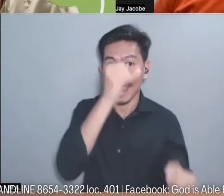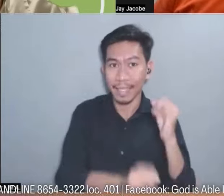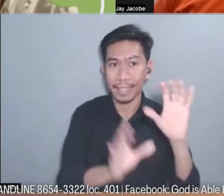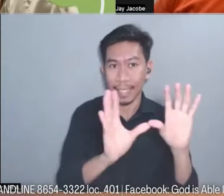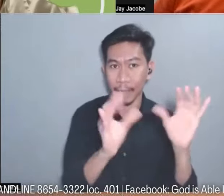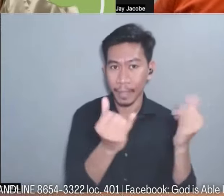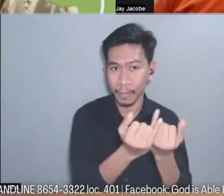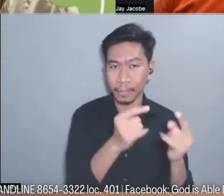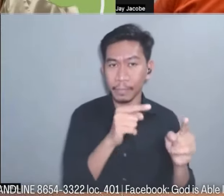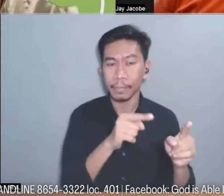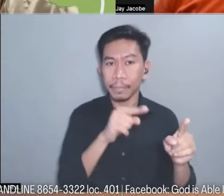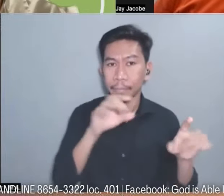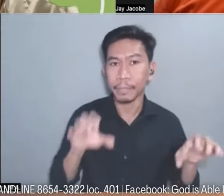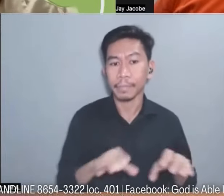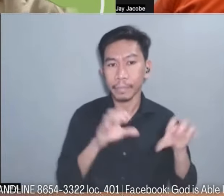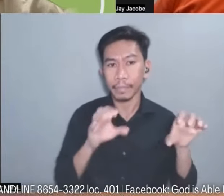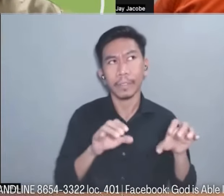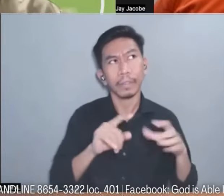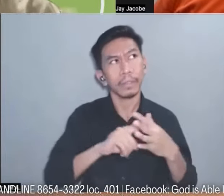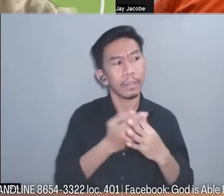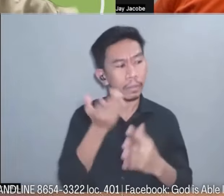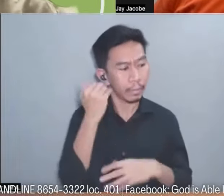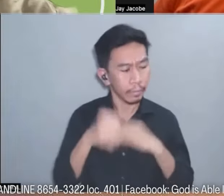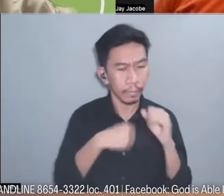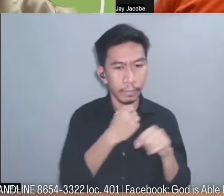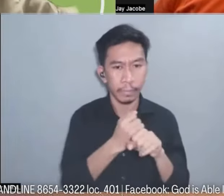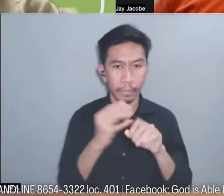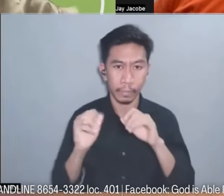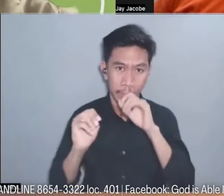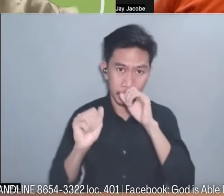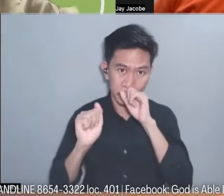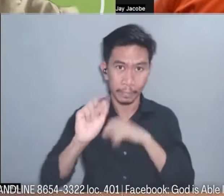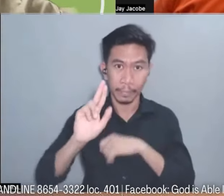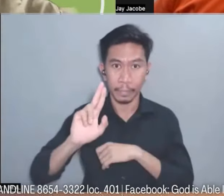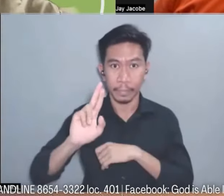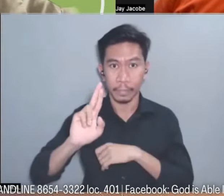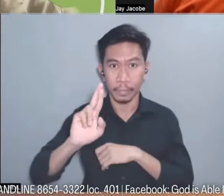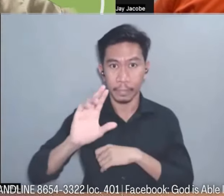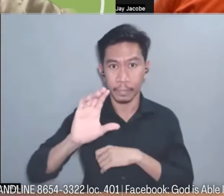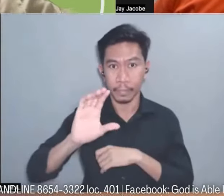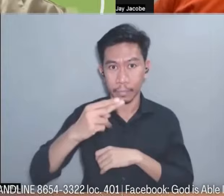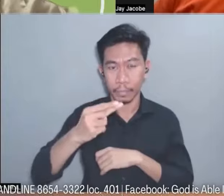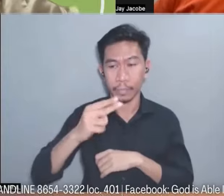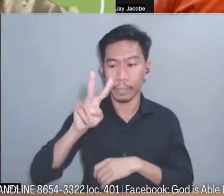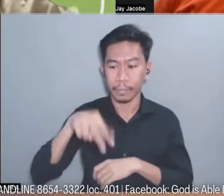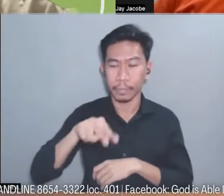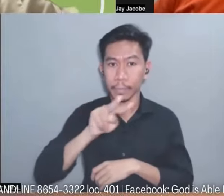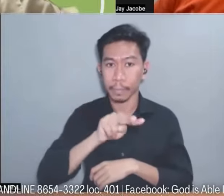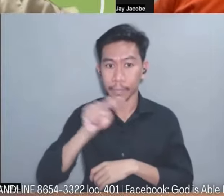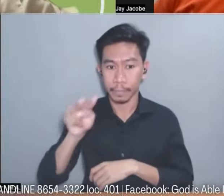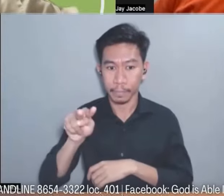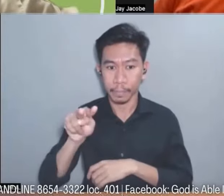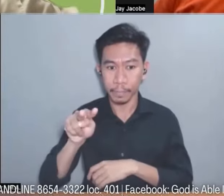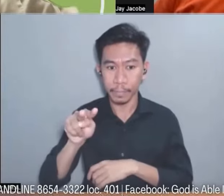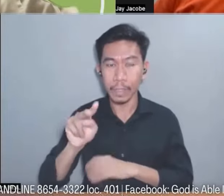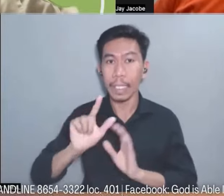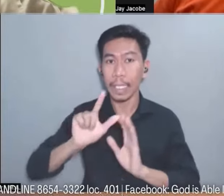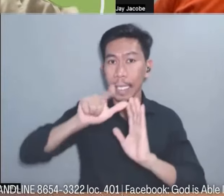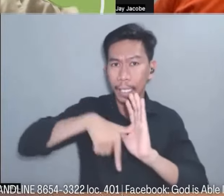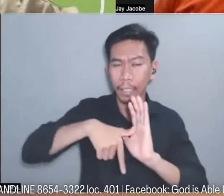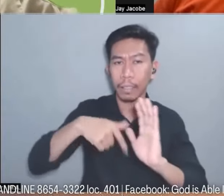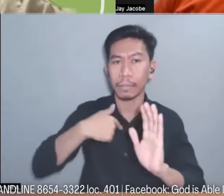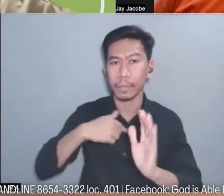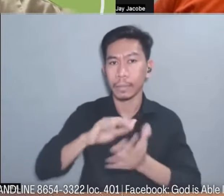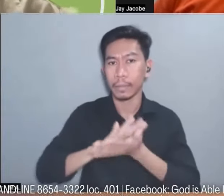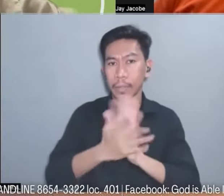-start po ito last year lang po, March 2022 hanggang ako po ay nagtasakit at